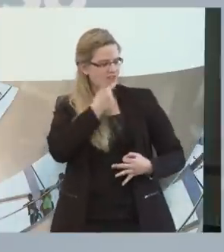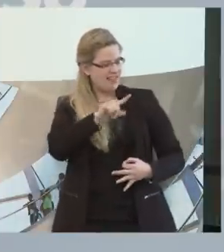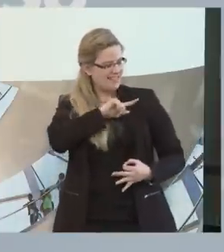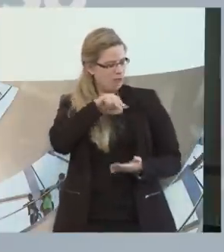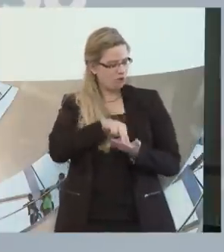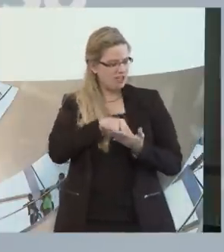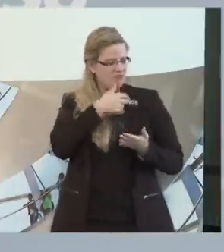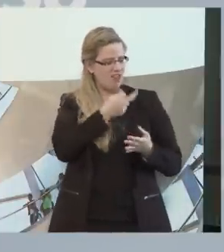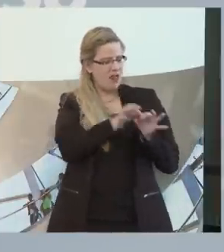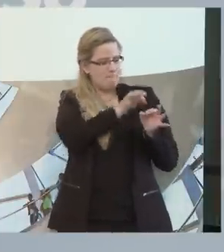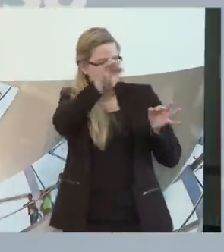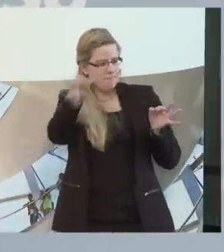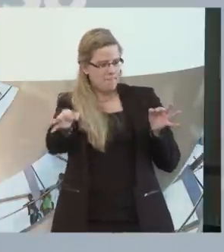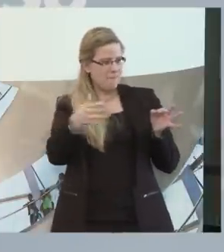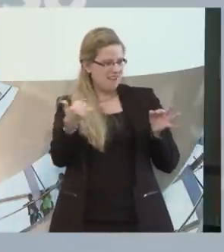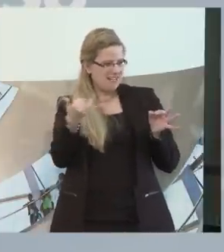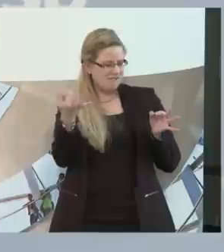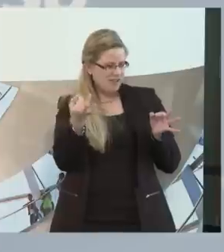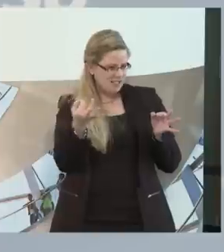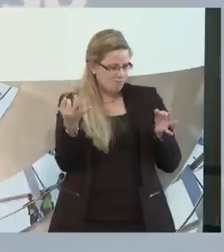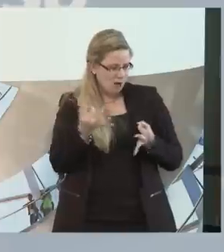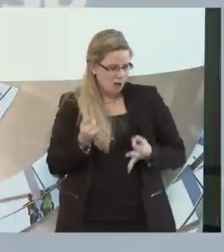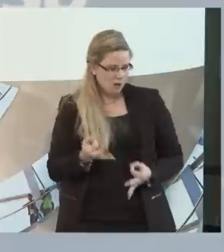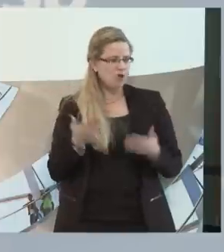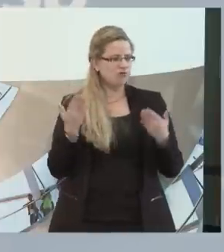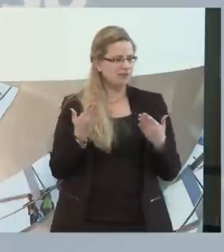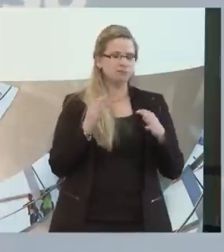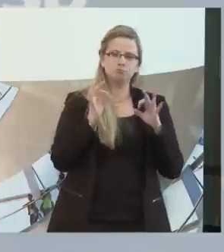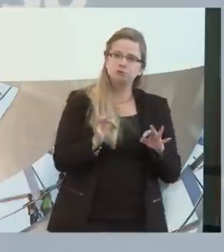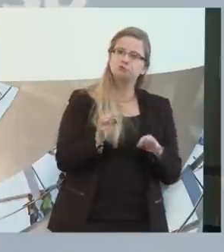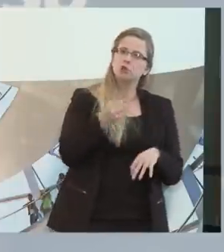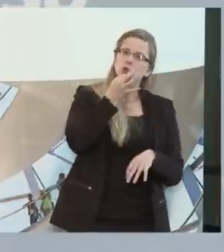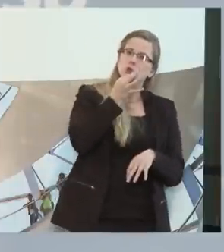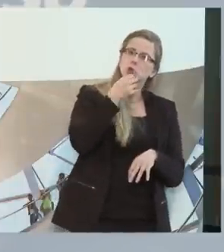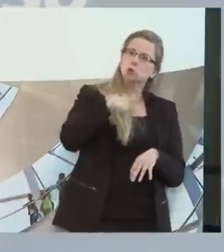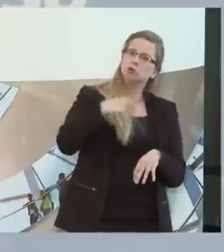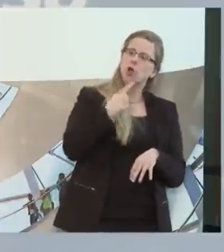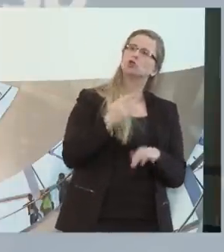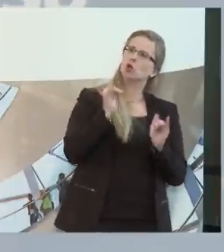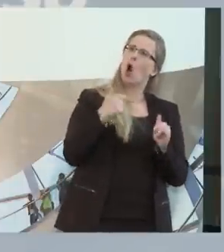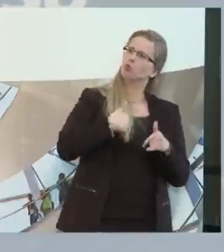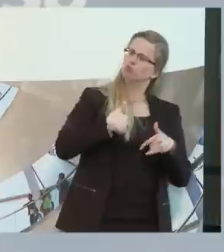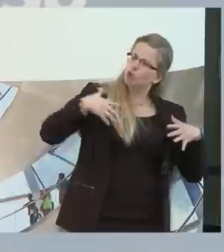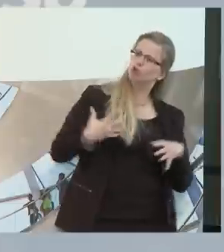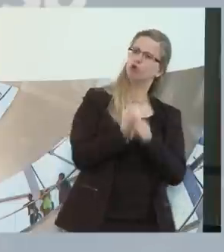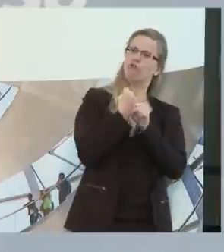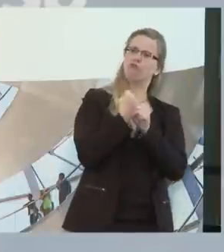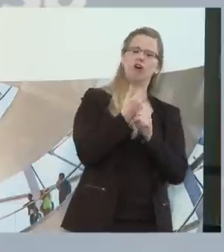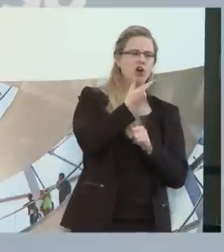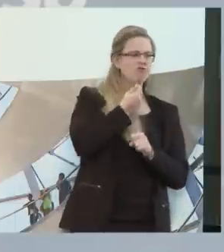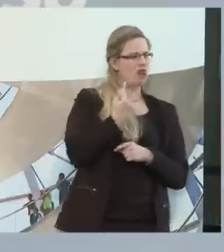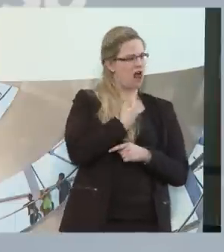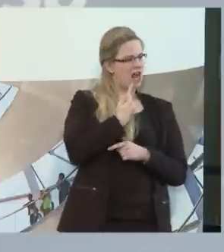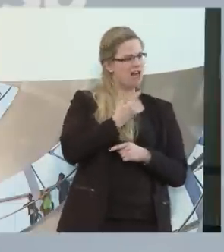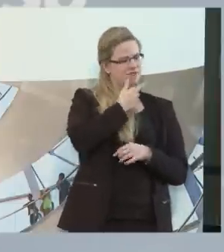Vortragsreihen und dann kristallisiert sich ja auch manchmal raus, dass ein junger Mensch sagt, ich traue mir das zu, ich möchte gerne